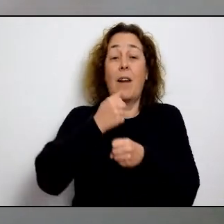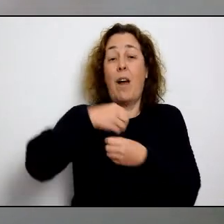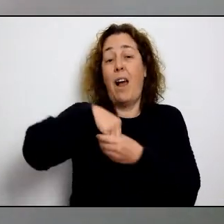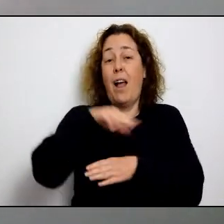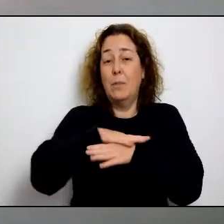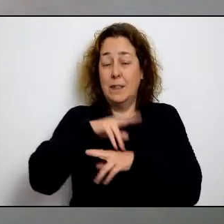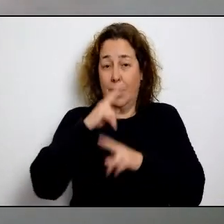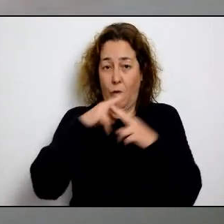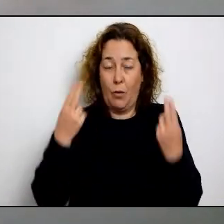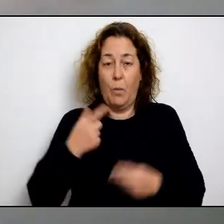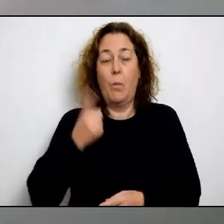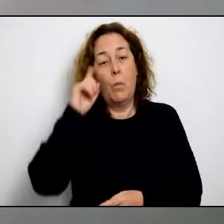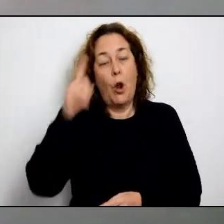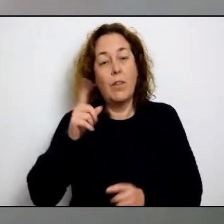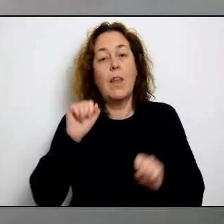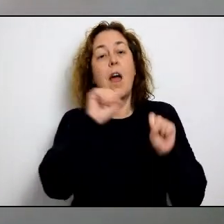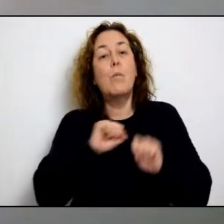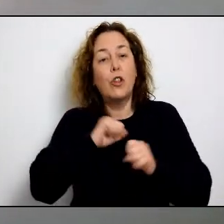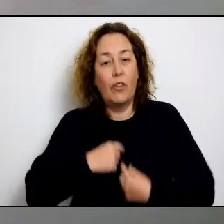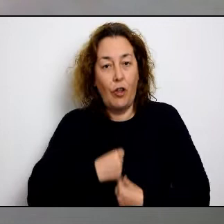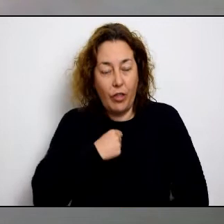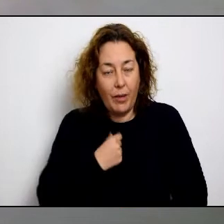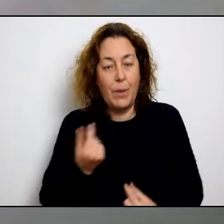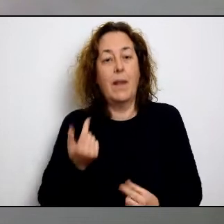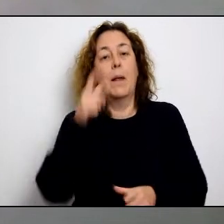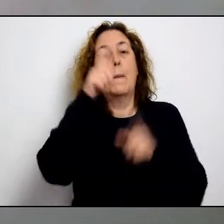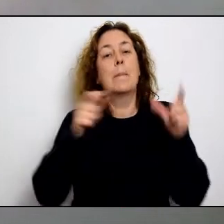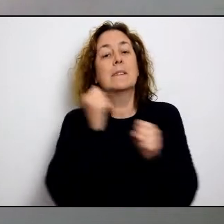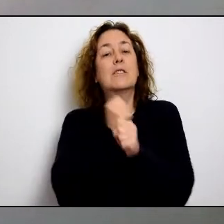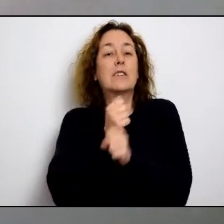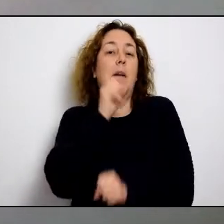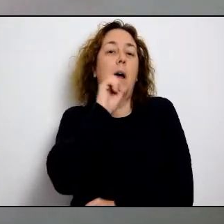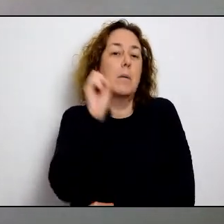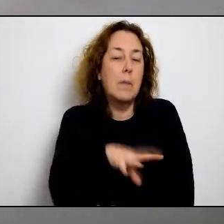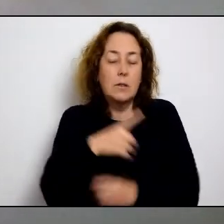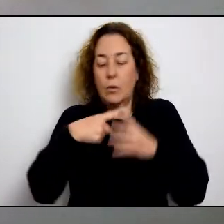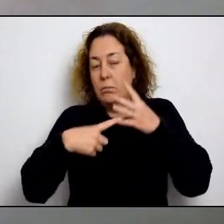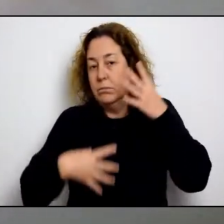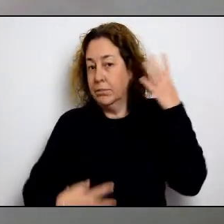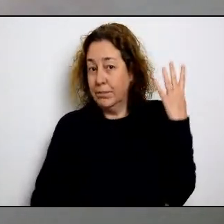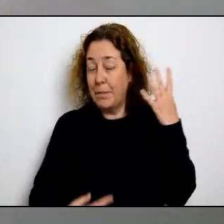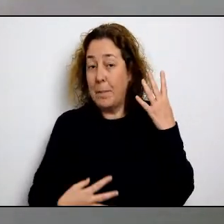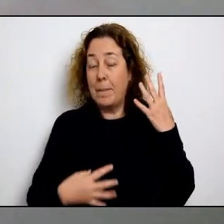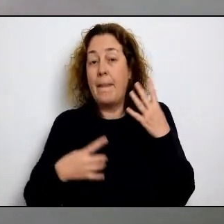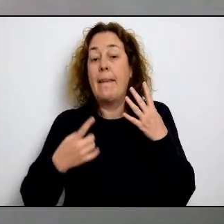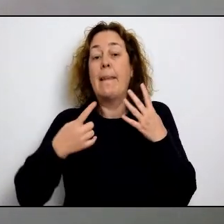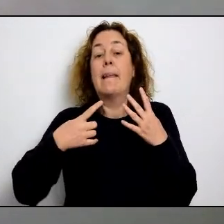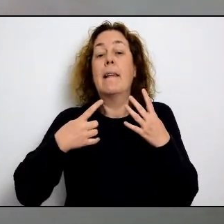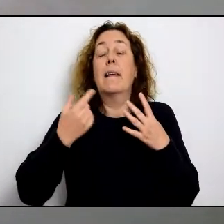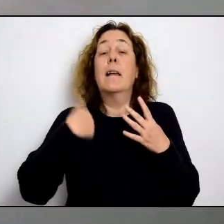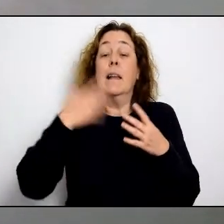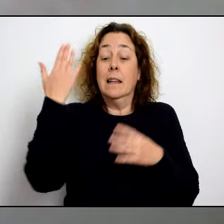sanitaris ni socials. Per tant, a tots aquells col·lectius que fan feina dins de la roda de l'administració pública, policies, protecció civil,